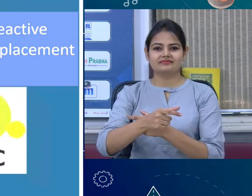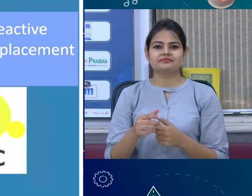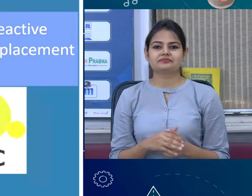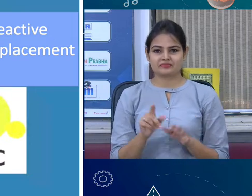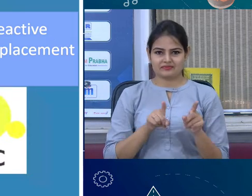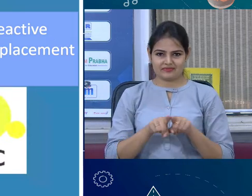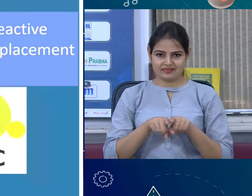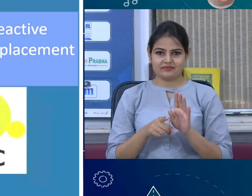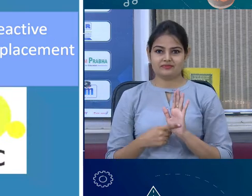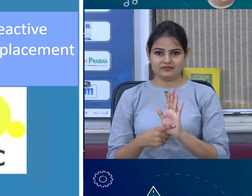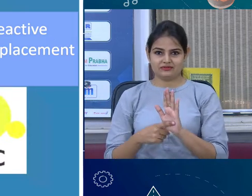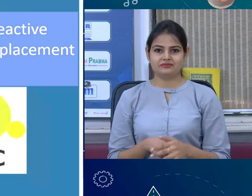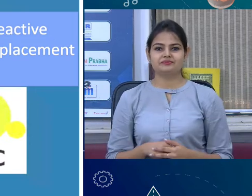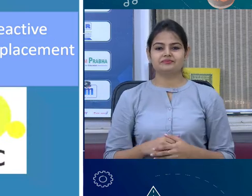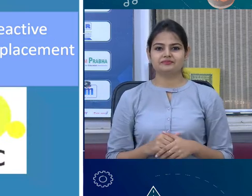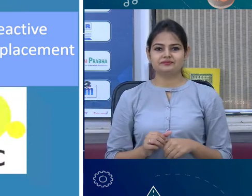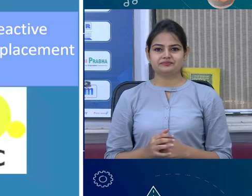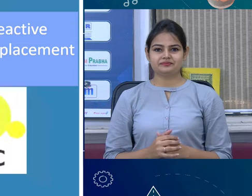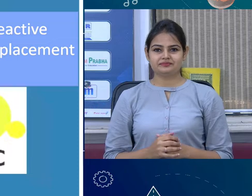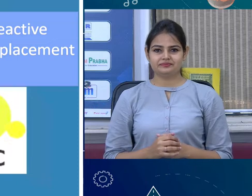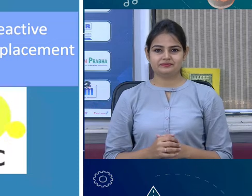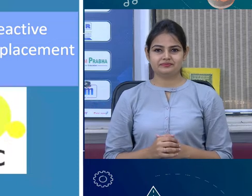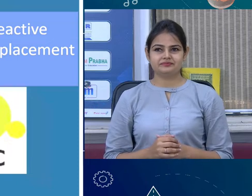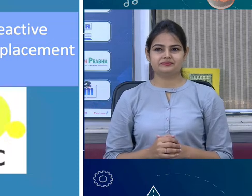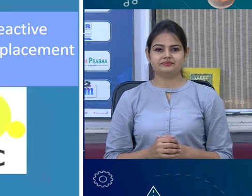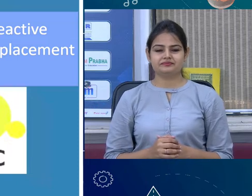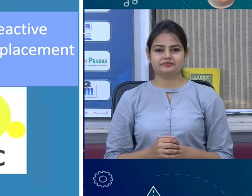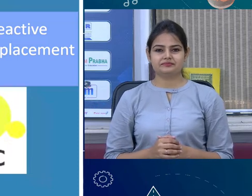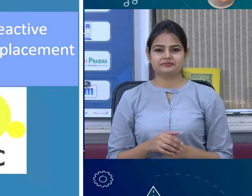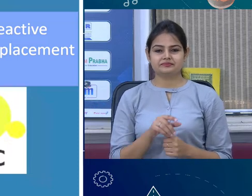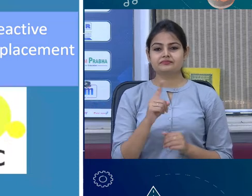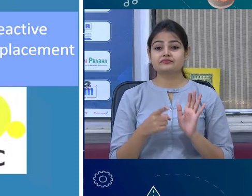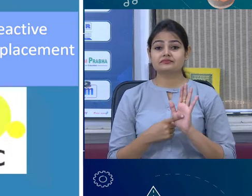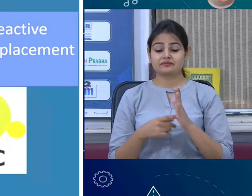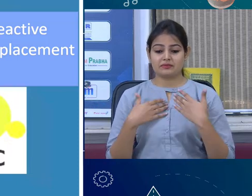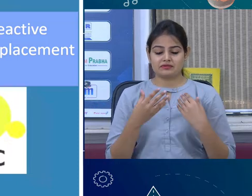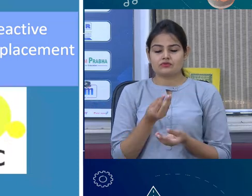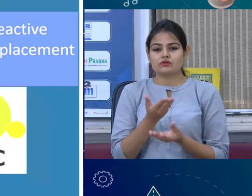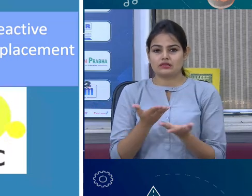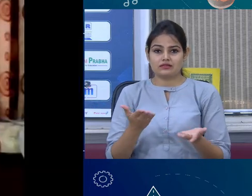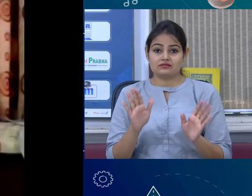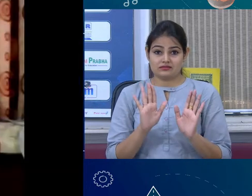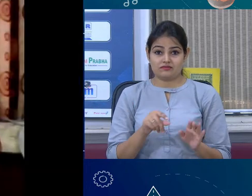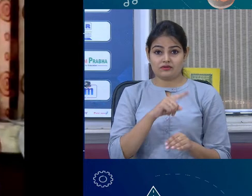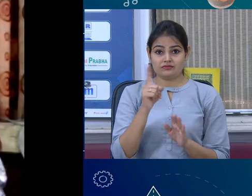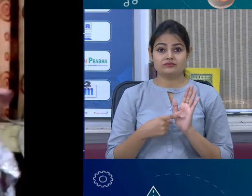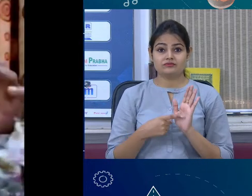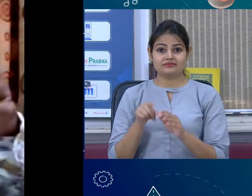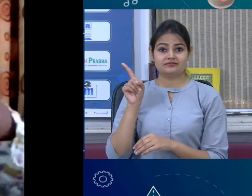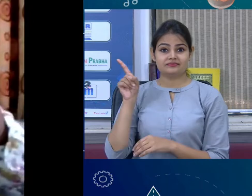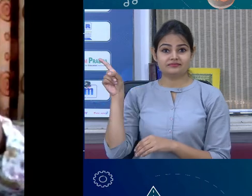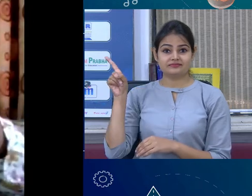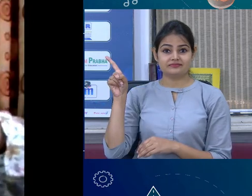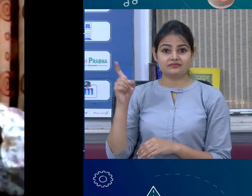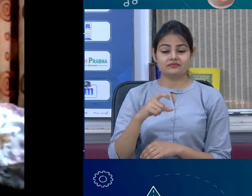set-up. I have just got things that are available with me. I am taking a little bit of copper sulphate. You know,